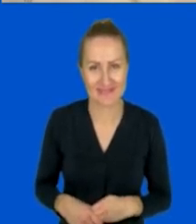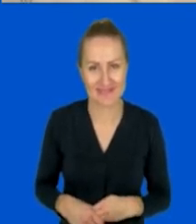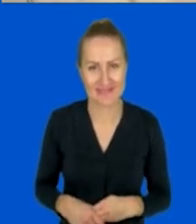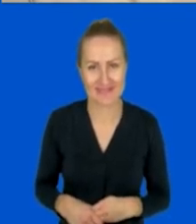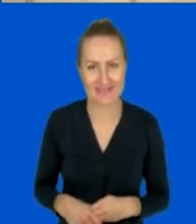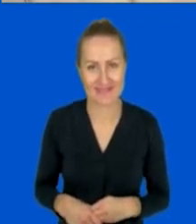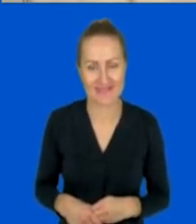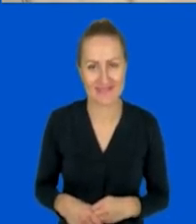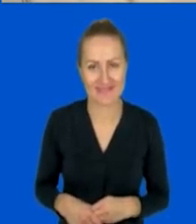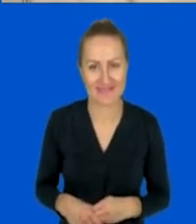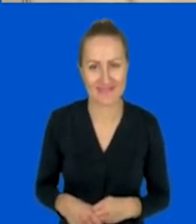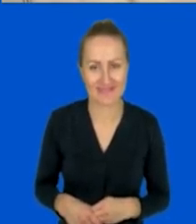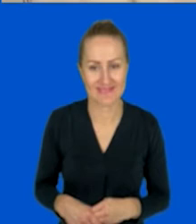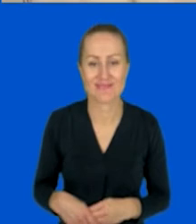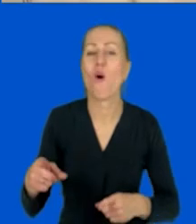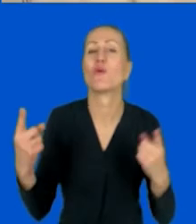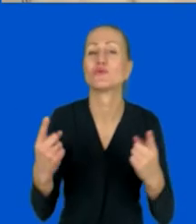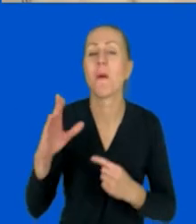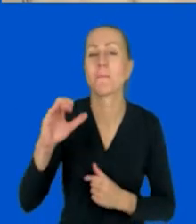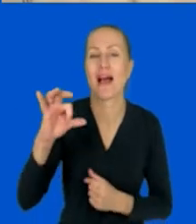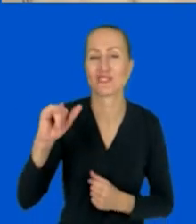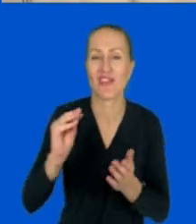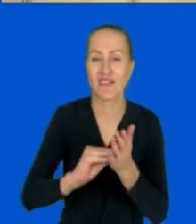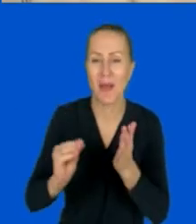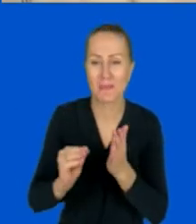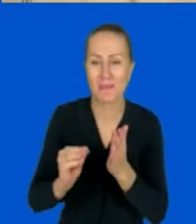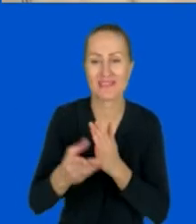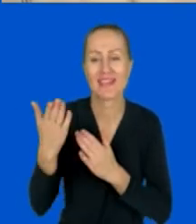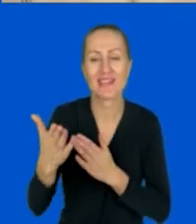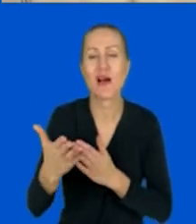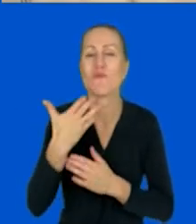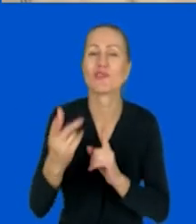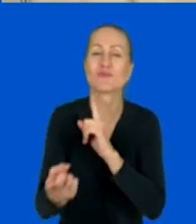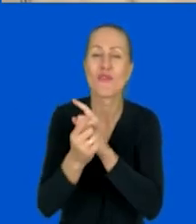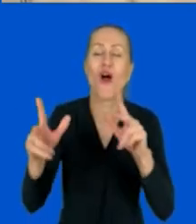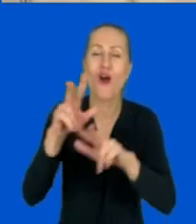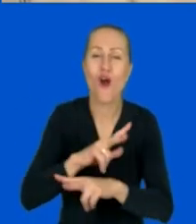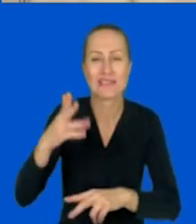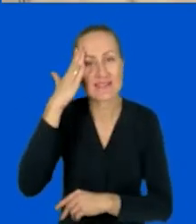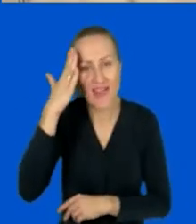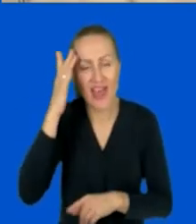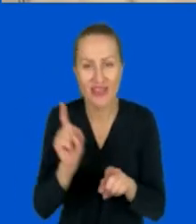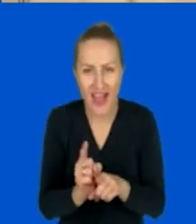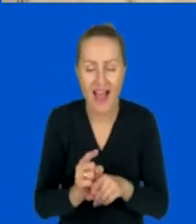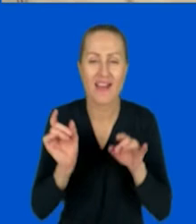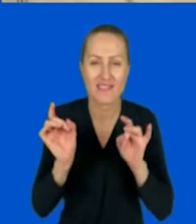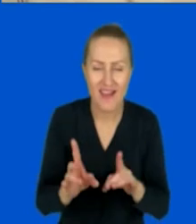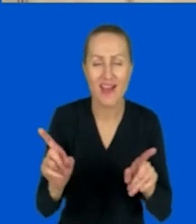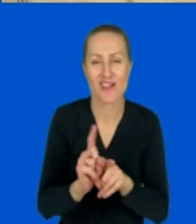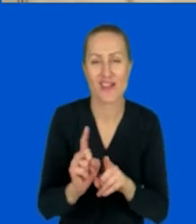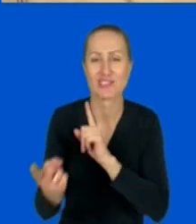O super. Basia pisze, witam Basia. Spotkania z rodzinami i znajomymi, oczywiście. Spotkania z